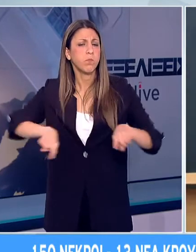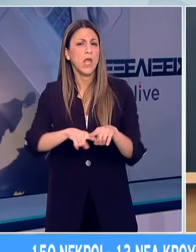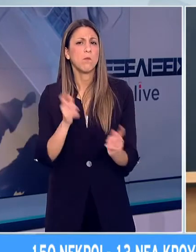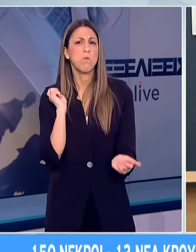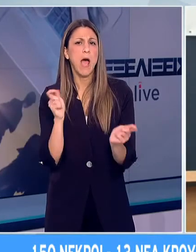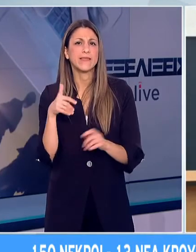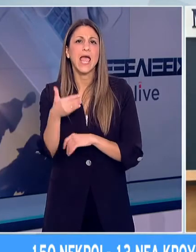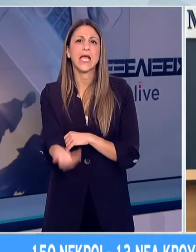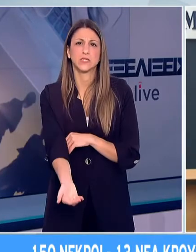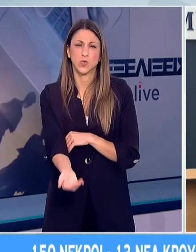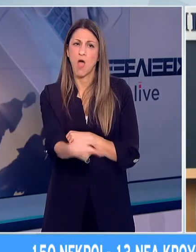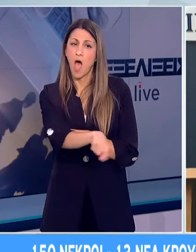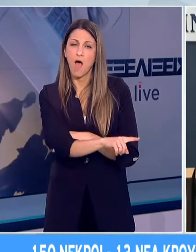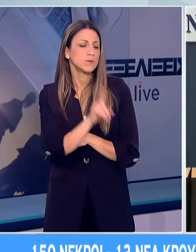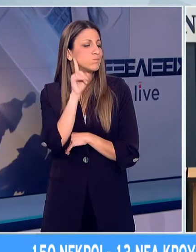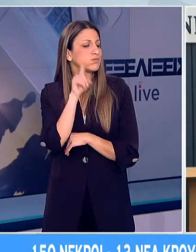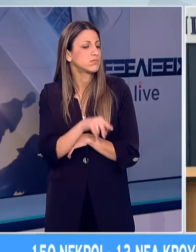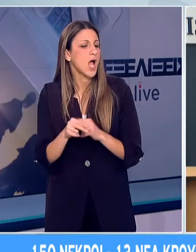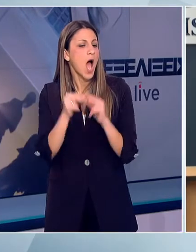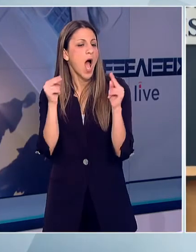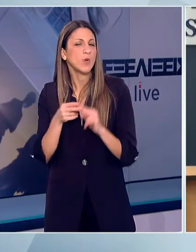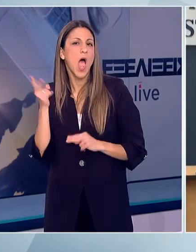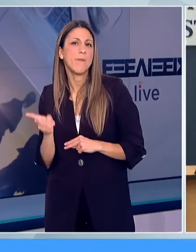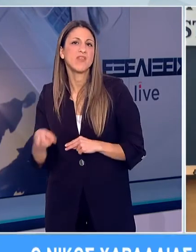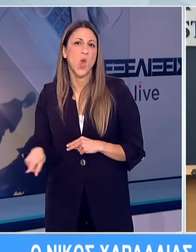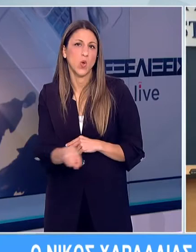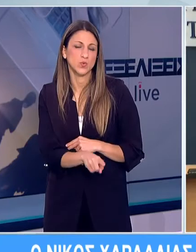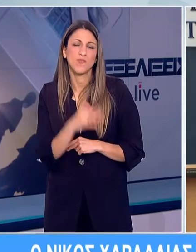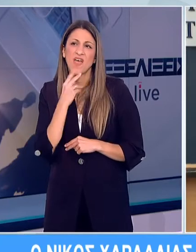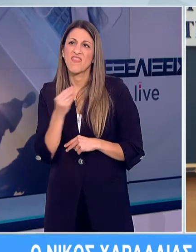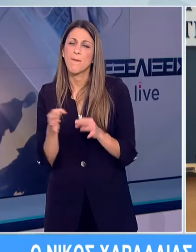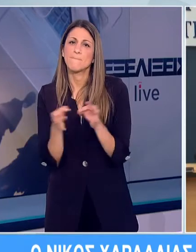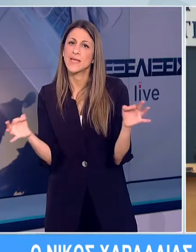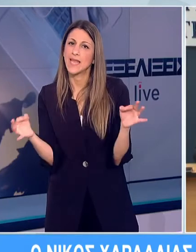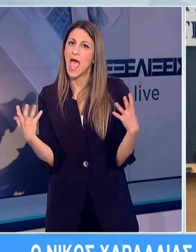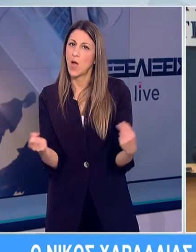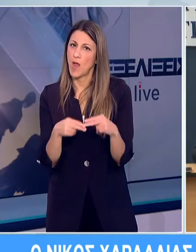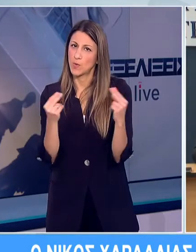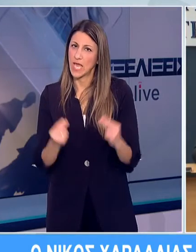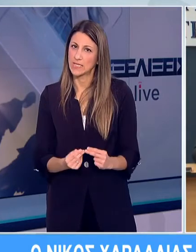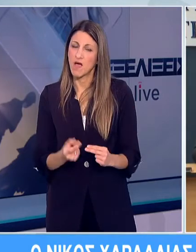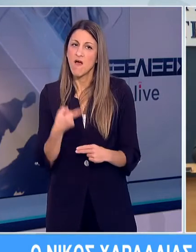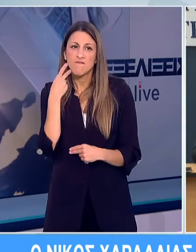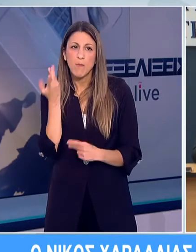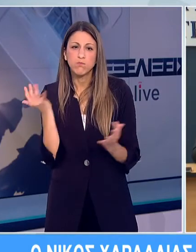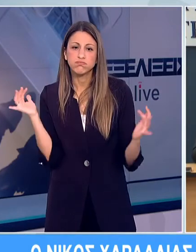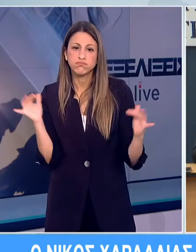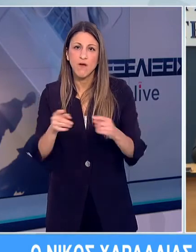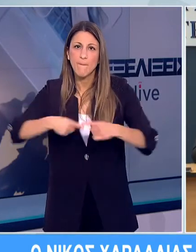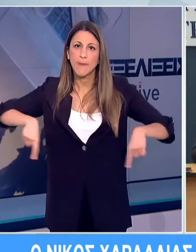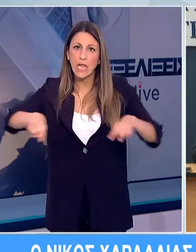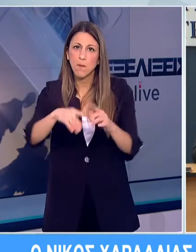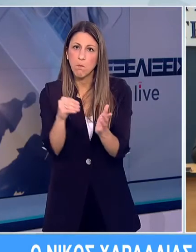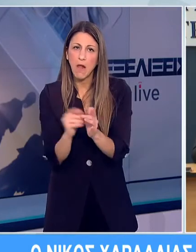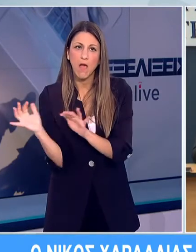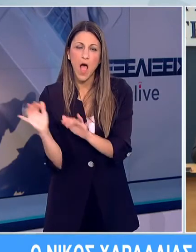Επειδή φαίνεται ότι τα μέτρα δεν αποδίδουν, εάν πράγματι οι υπαίθριοι συναθροί συνιστούν κίνδυνο για τη δημόσια υγεία, σκεφτείστε να